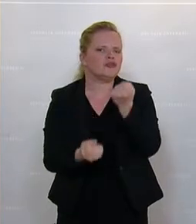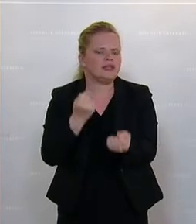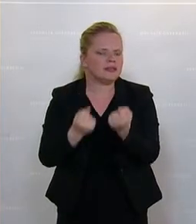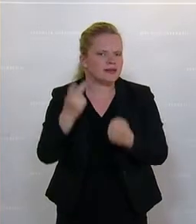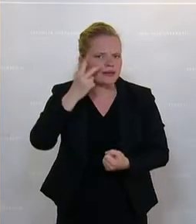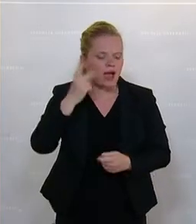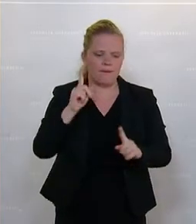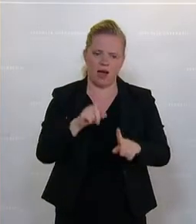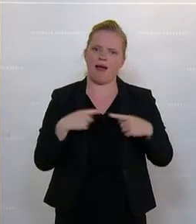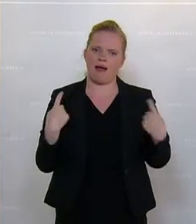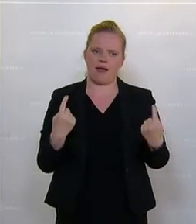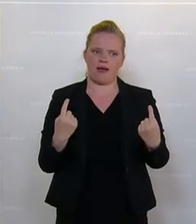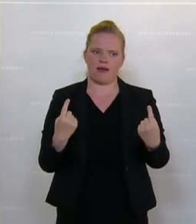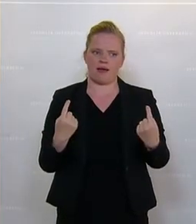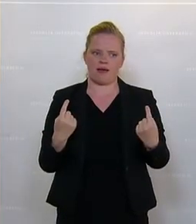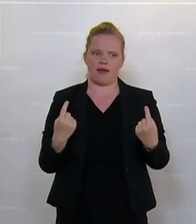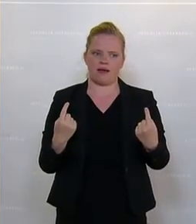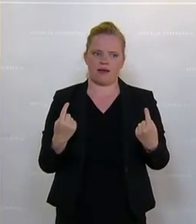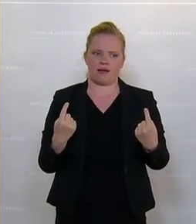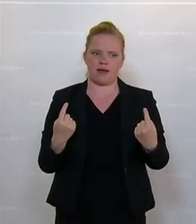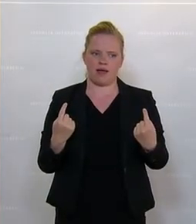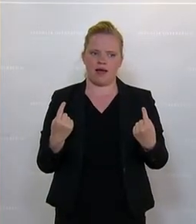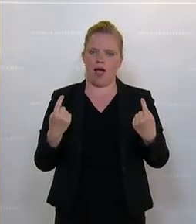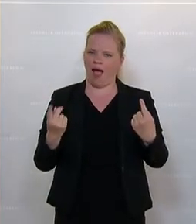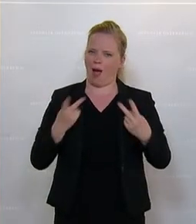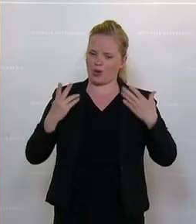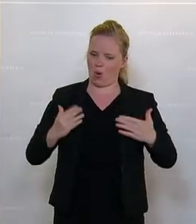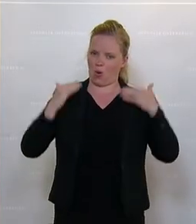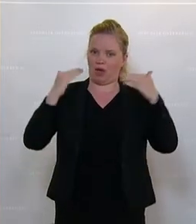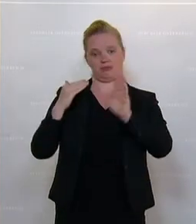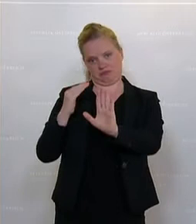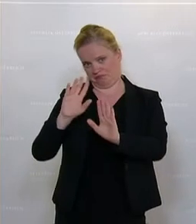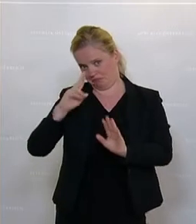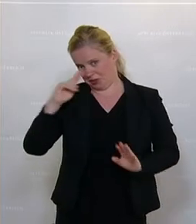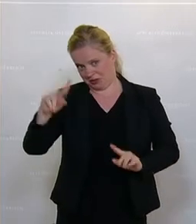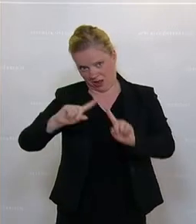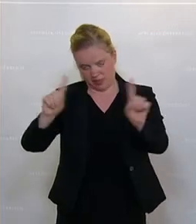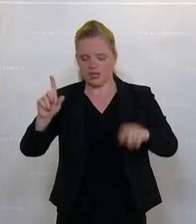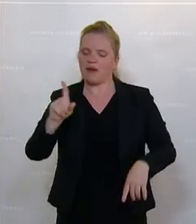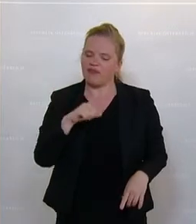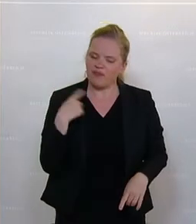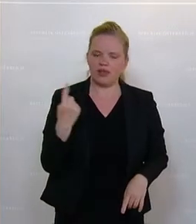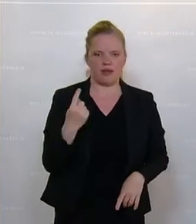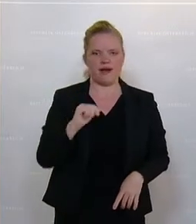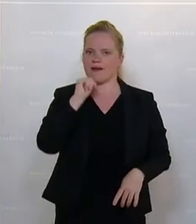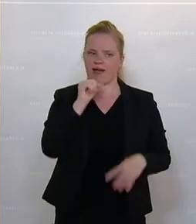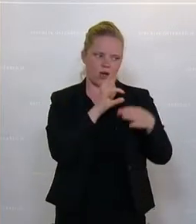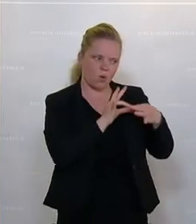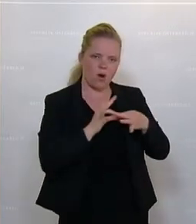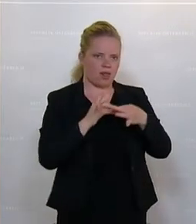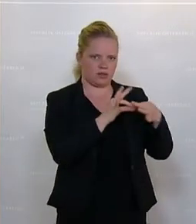macht auch Abgehobenheit. Das ist immer eine Frage der Sichtweise. Wir haben keine Koalition.